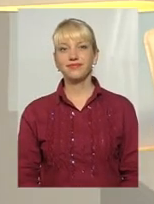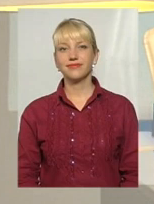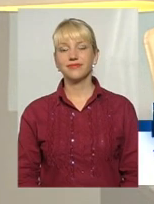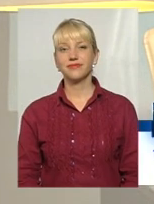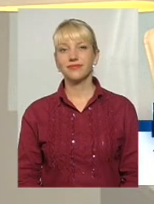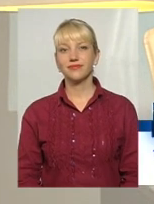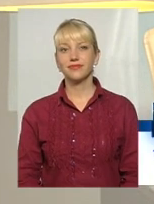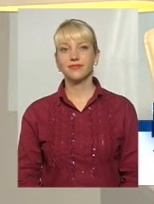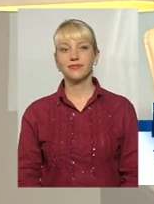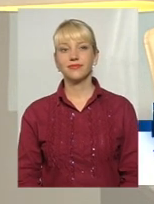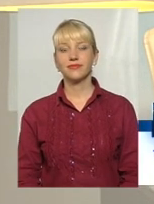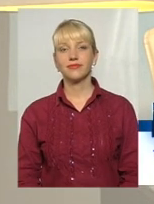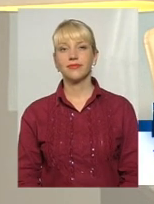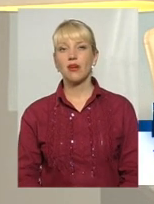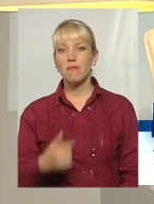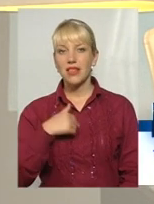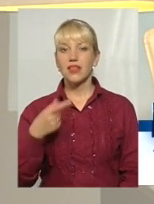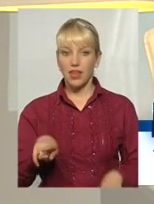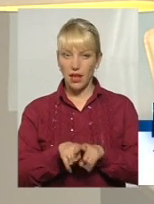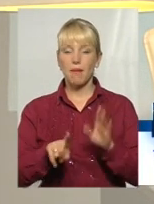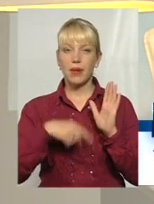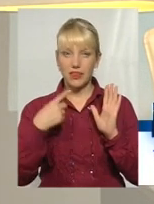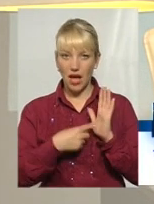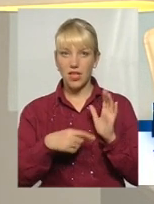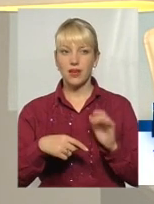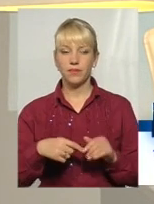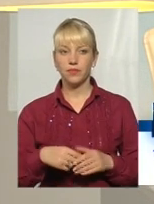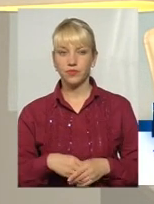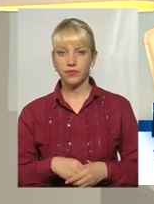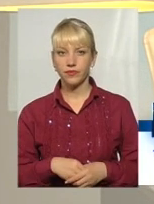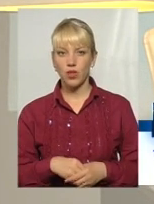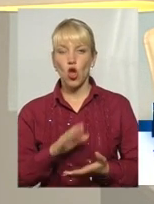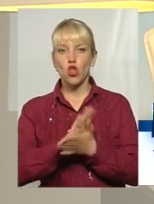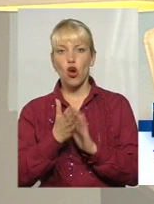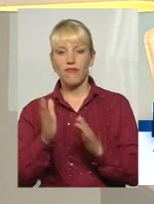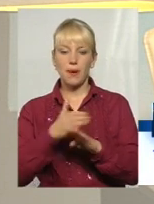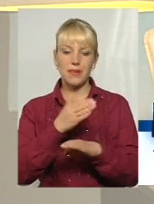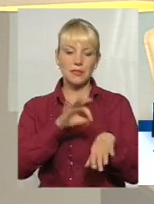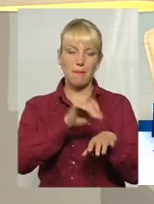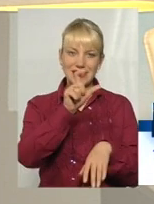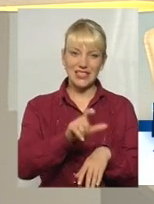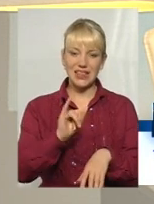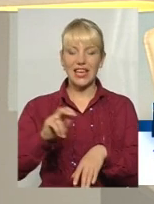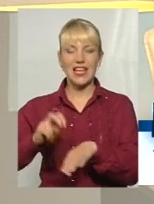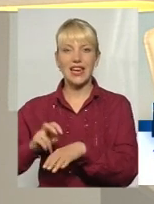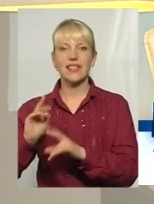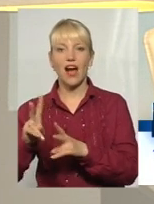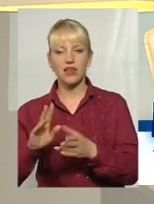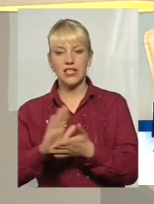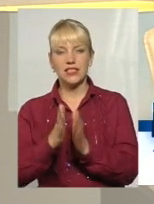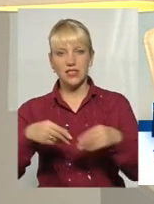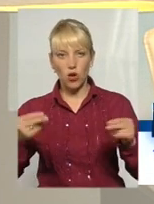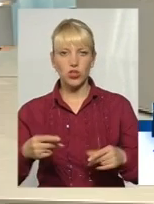слухаємо вас, говоріть, будь ласка. У мене цікаве питання. Договори між пацієнтом і лікарем, як заключаються, чи такі